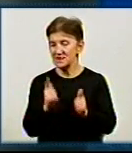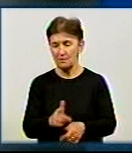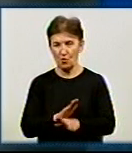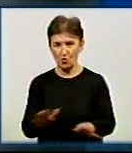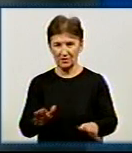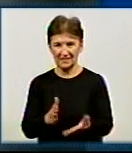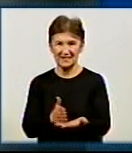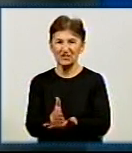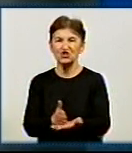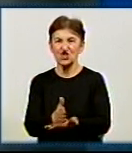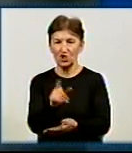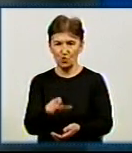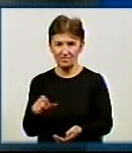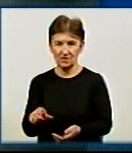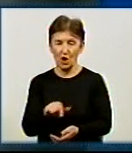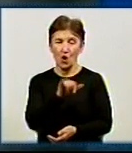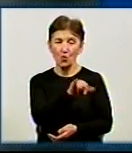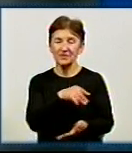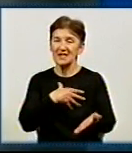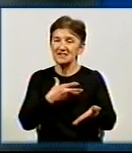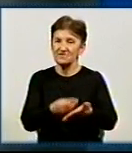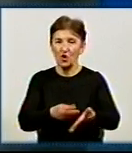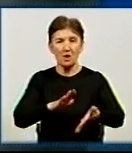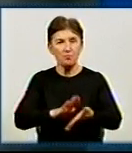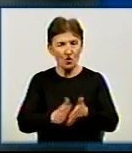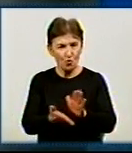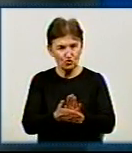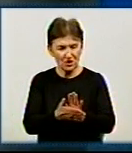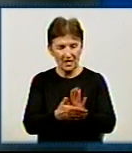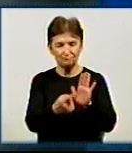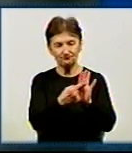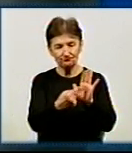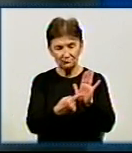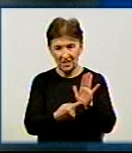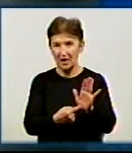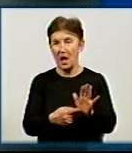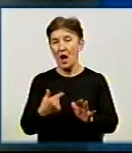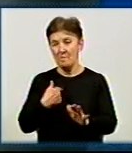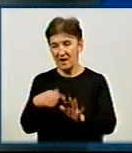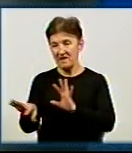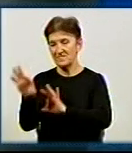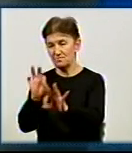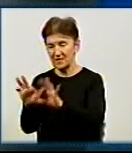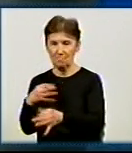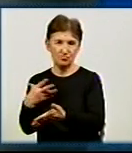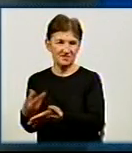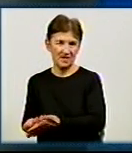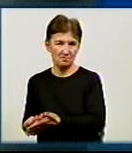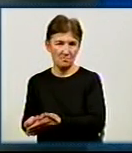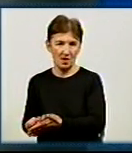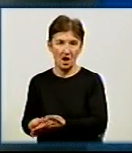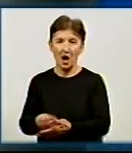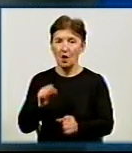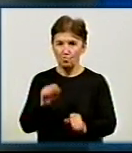чиновники, то і вони праві. В них є своє положення, вони визначають по своїм критеріям, ми визначаємо по своїм критеріям. Але